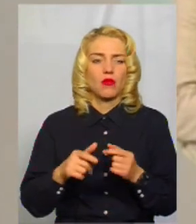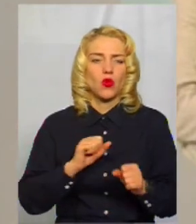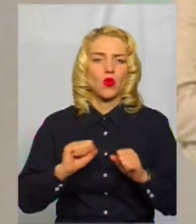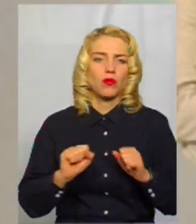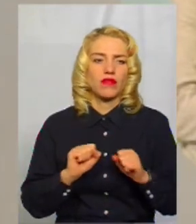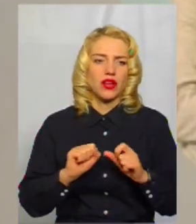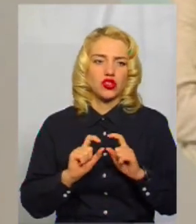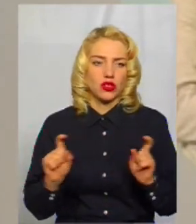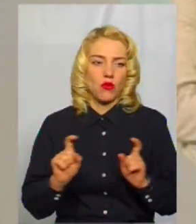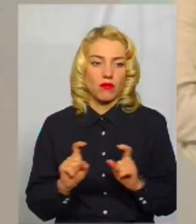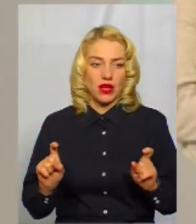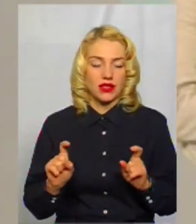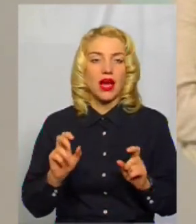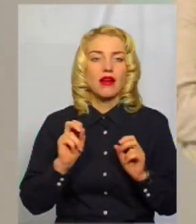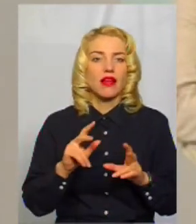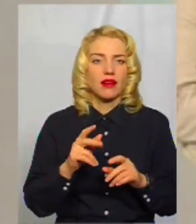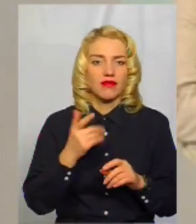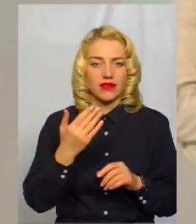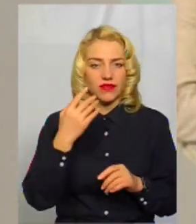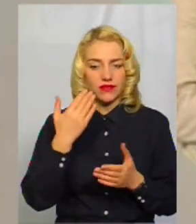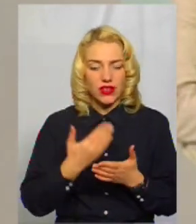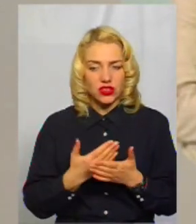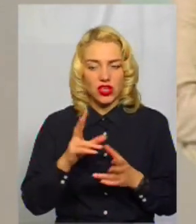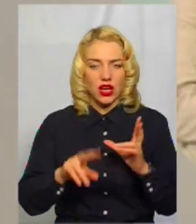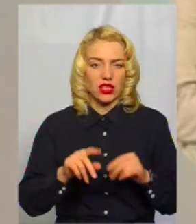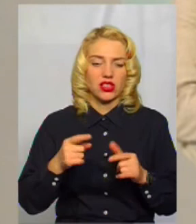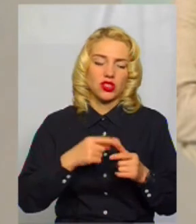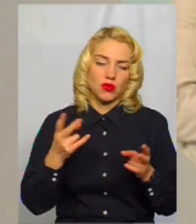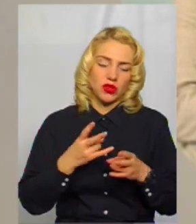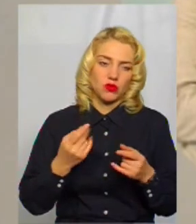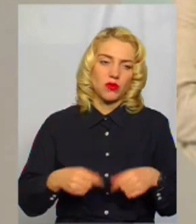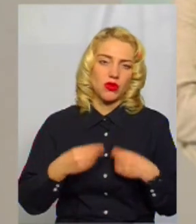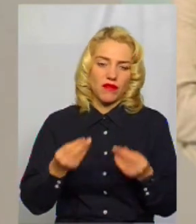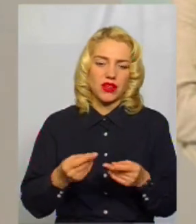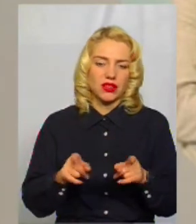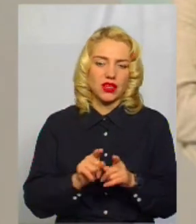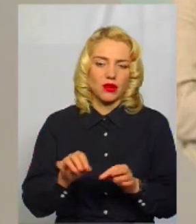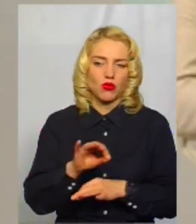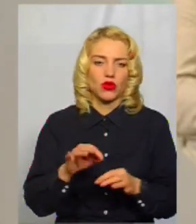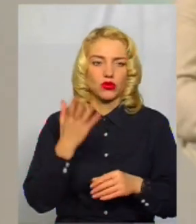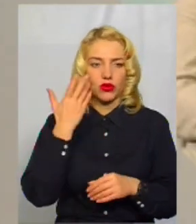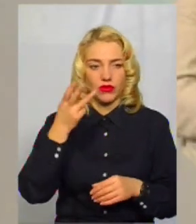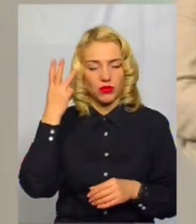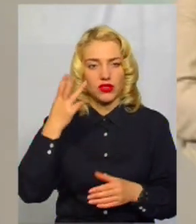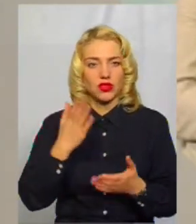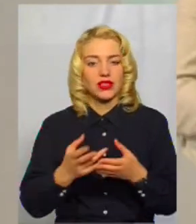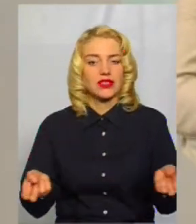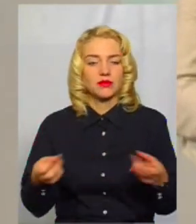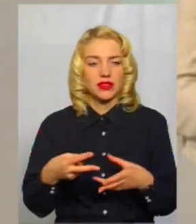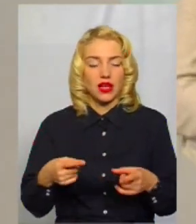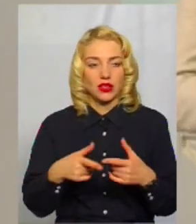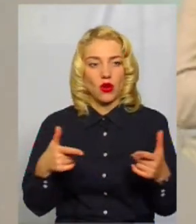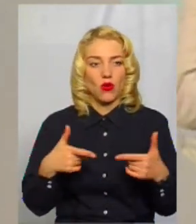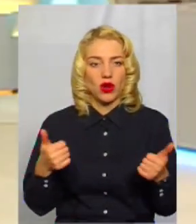управляючі компанії. От як гадаєте, чи доцільно подавати такі проєкти, коли в Хмельницькому є спеціальні, скажімо так,